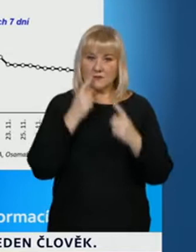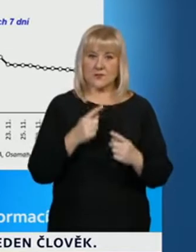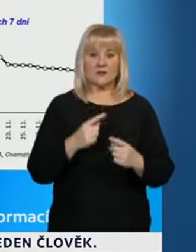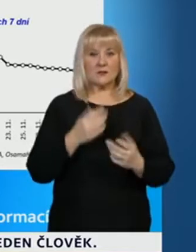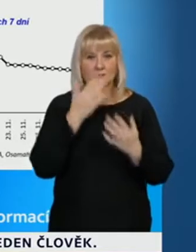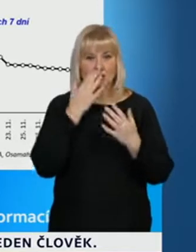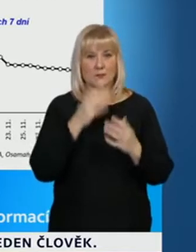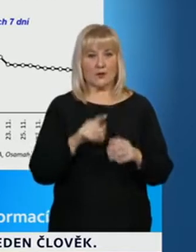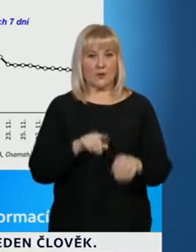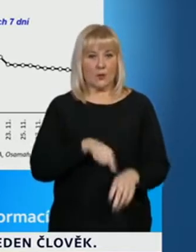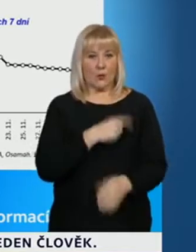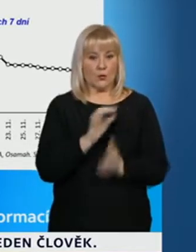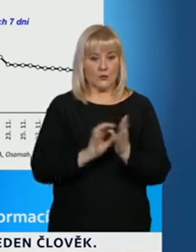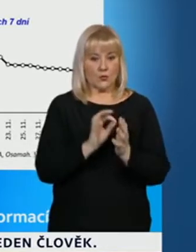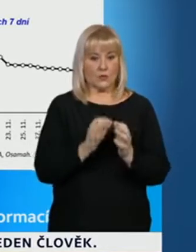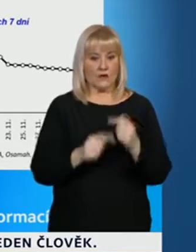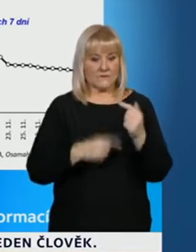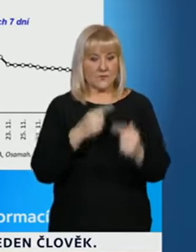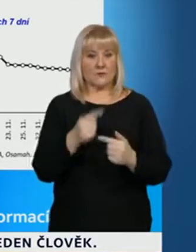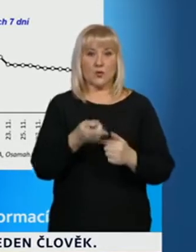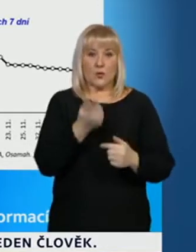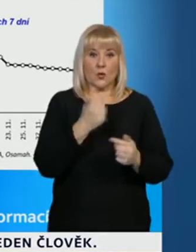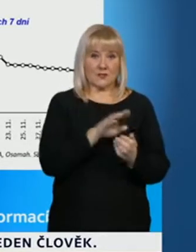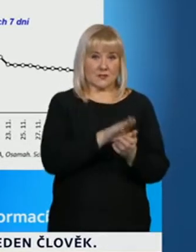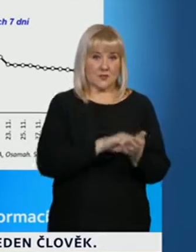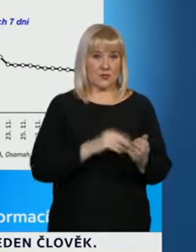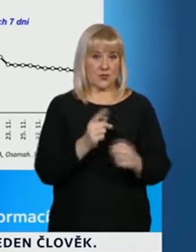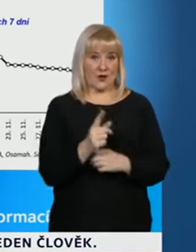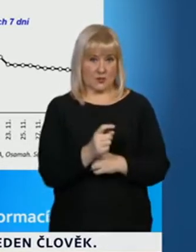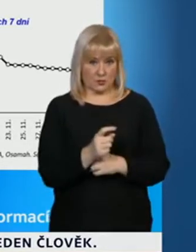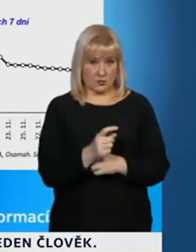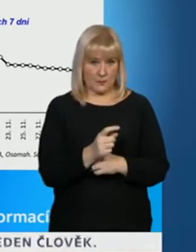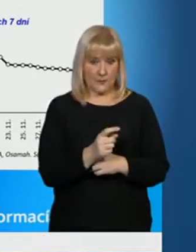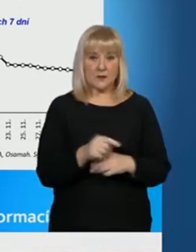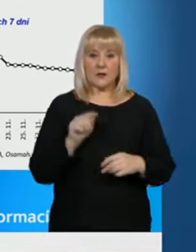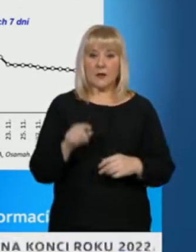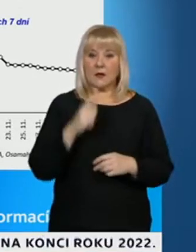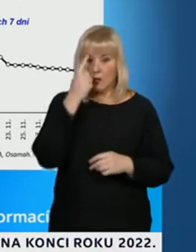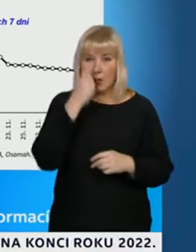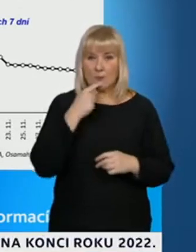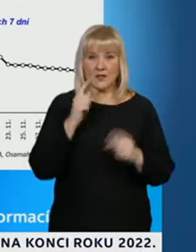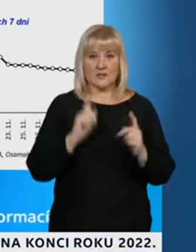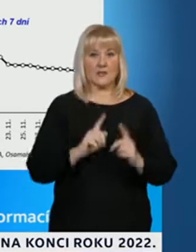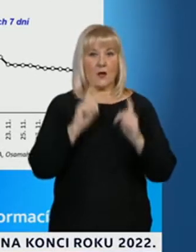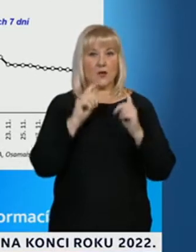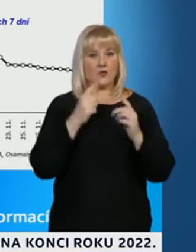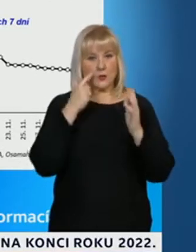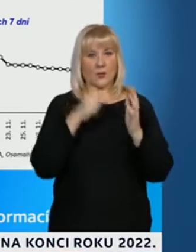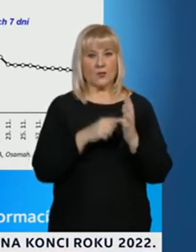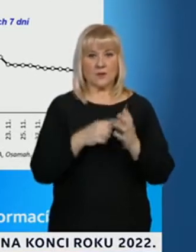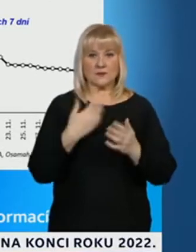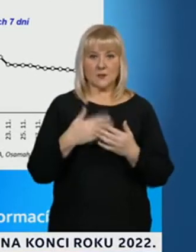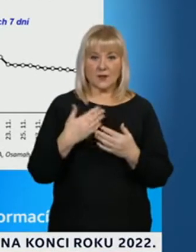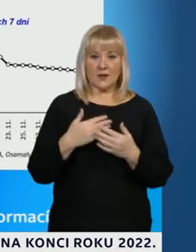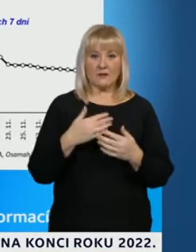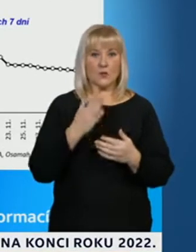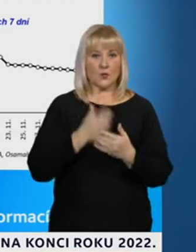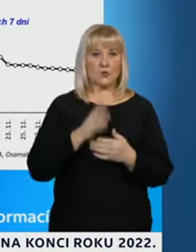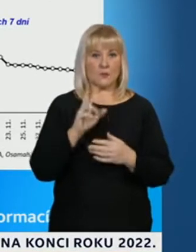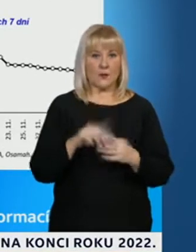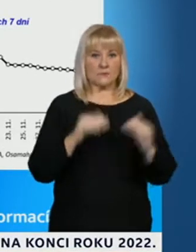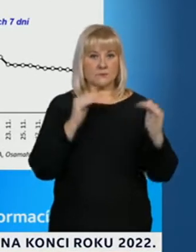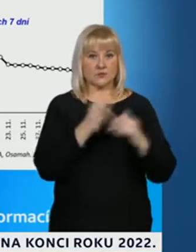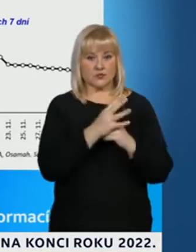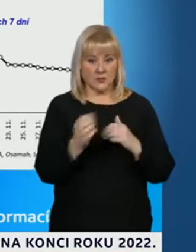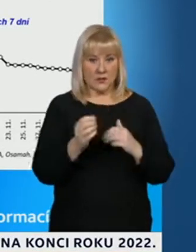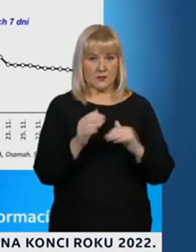dlouhodobější vývoj od začátku listopadu a ty obrázky nahoře ukazují právě ten pokles 14